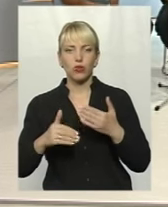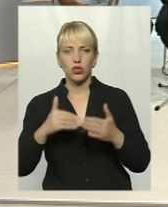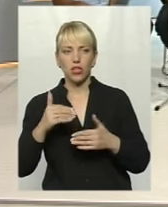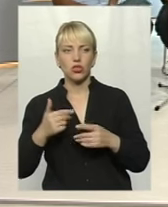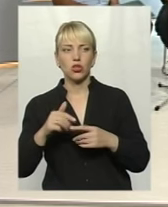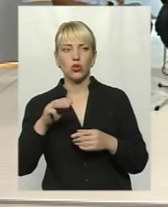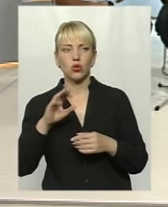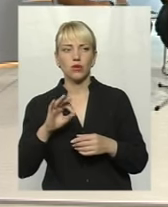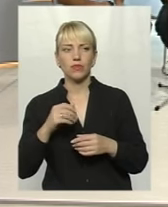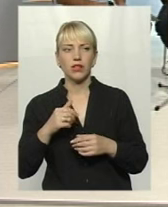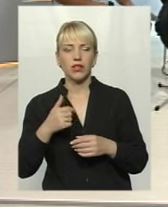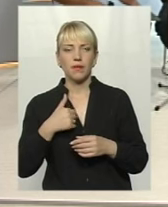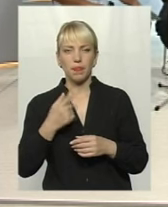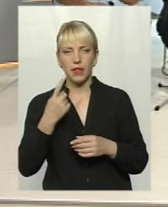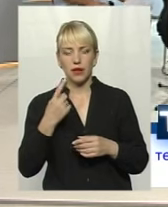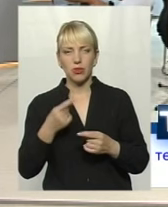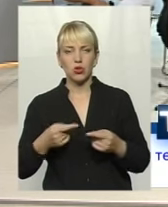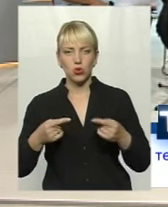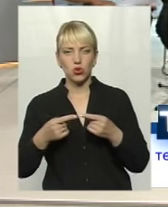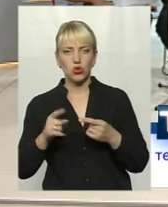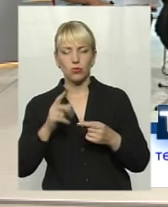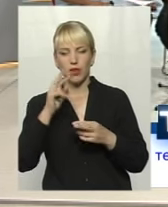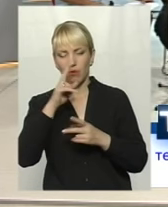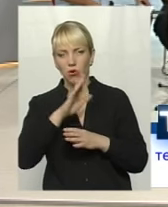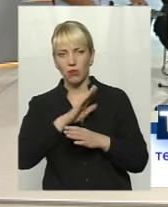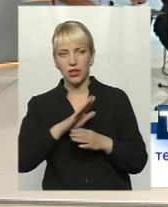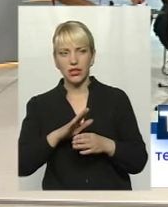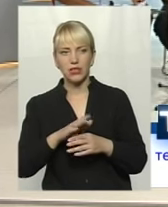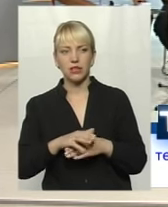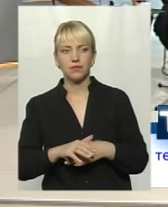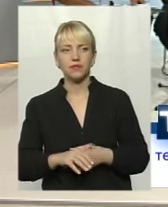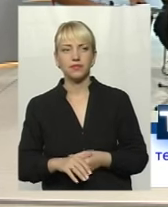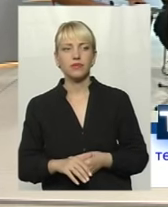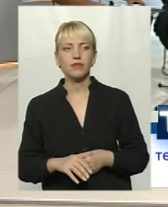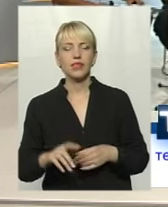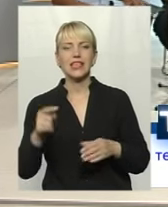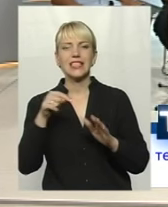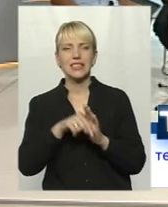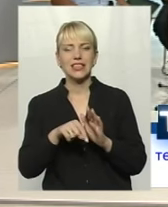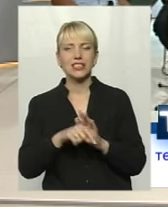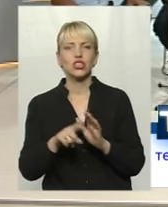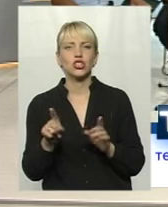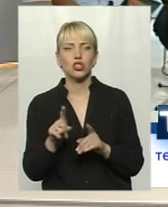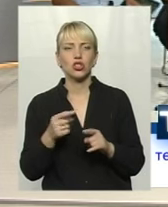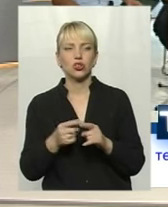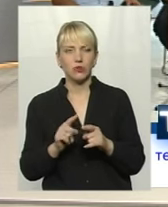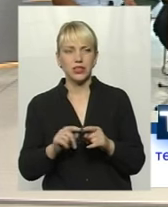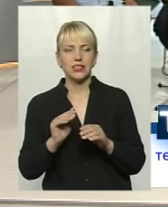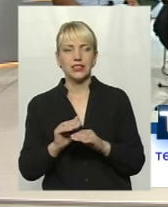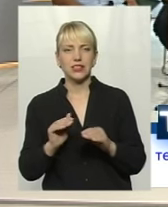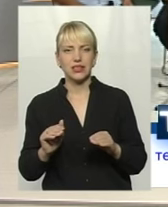то ще, якщо можна, обачаюся, навіть точно, щоб не поналитися, то скажу вам... Словом, доцільніше, що, аби ці діти